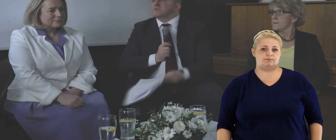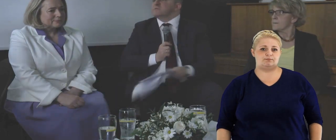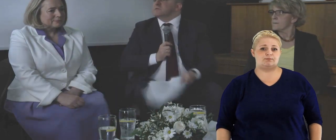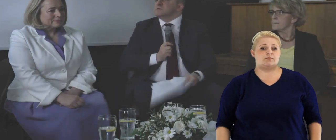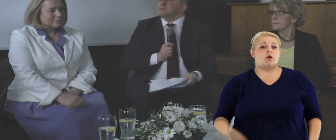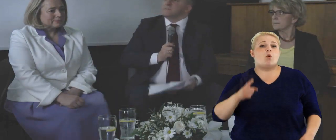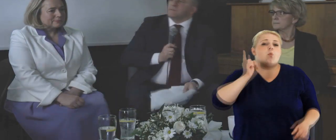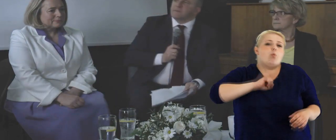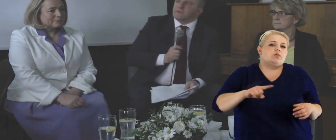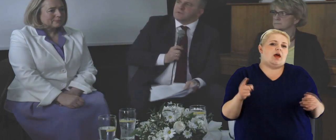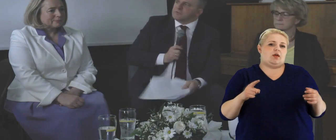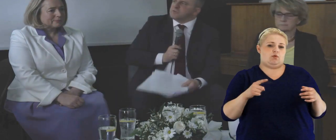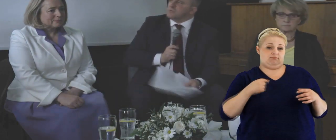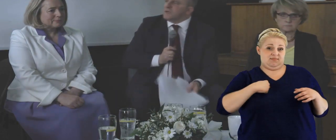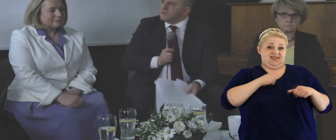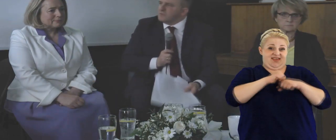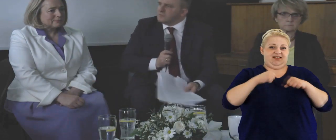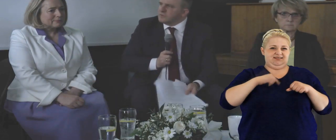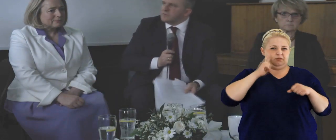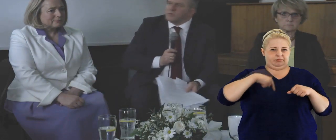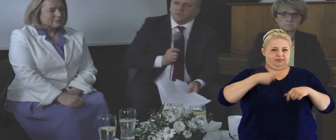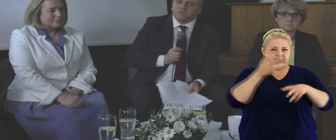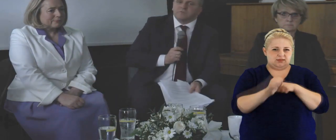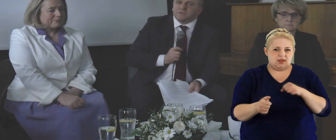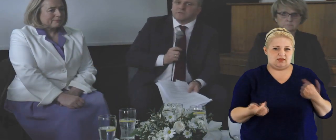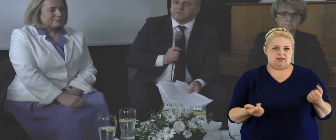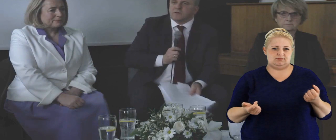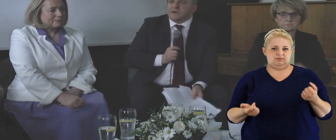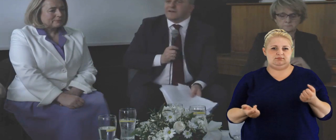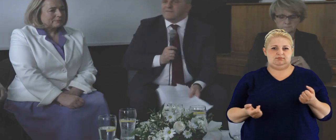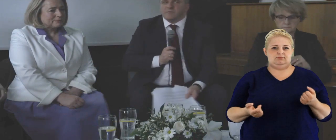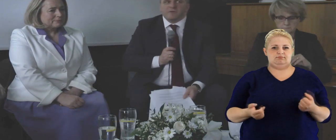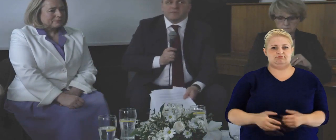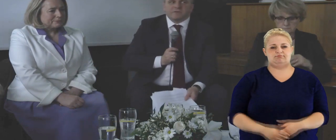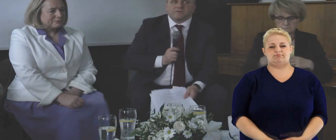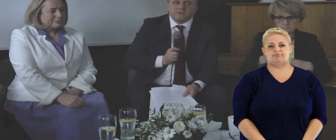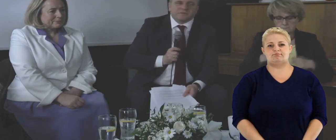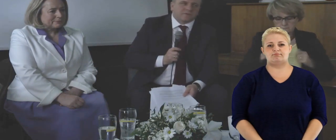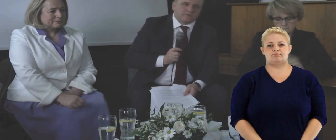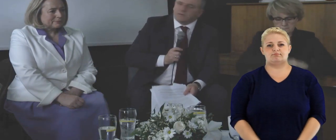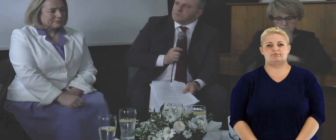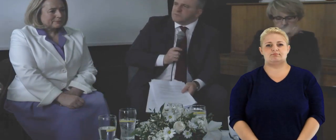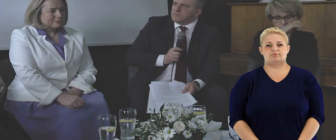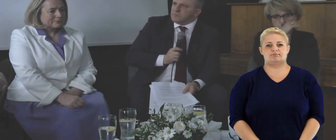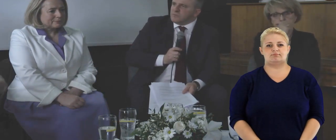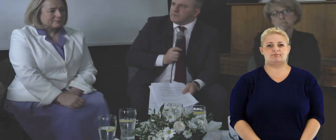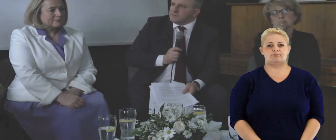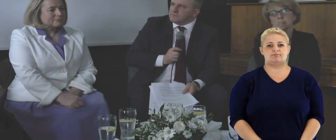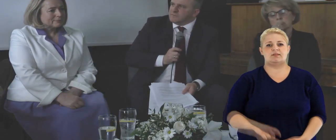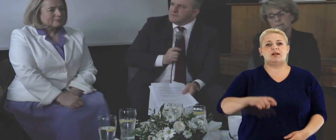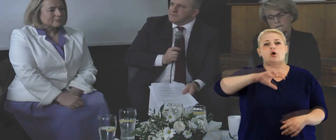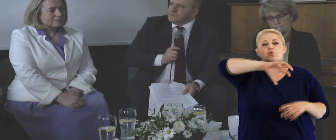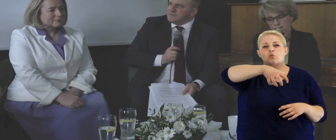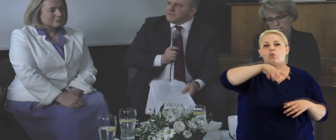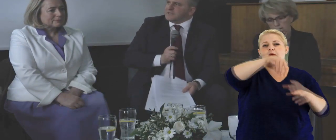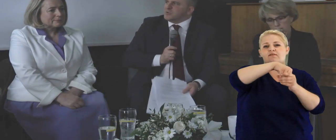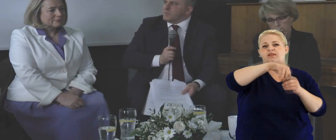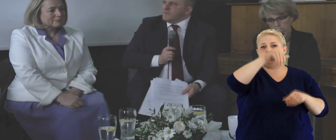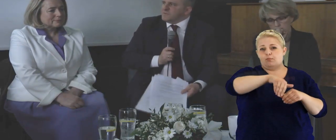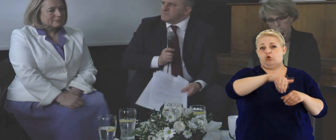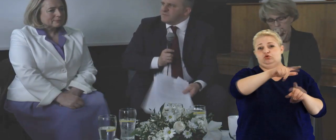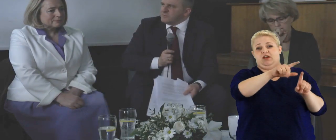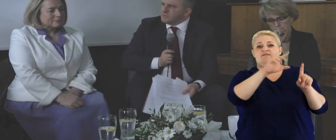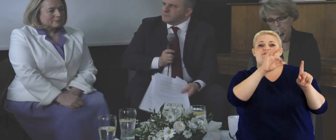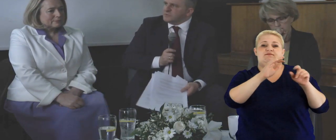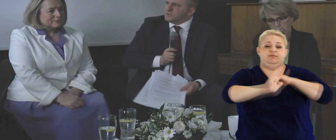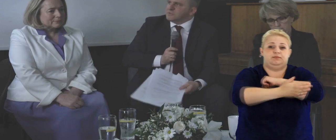fasadowymi, które coś udają, udają kogoś, kim nie są, ale wiemy, jak bardzo nieostre są tego typu sformułowania. Jakaś